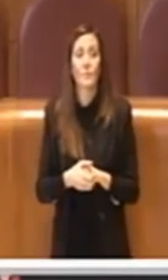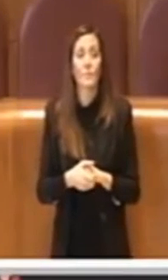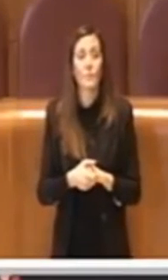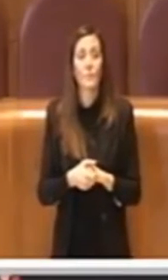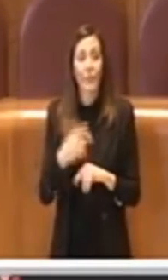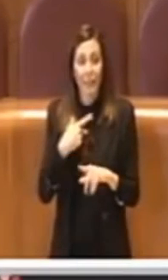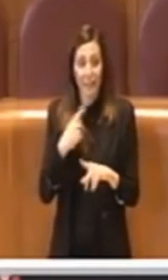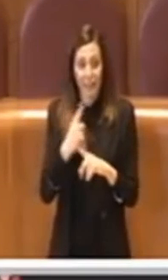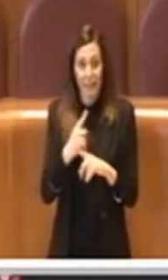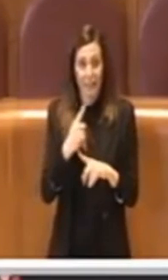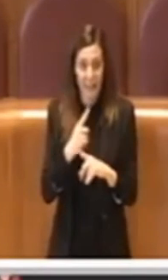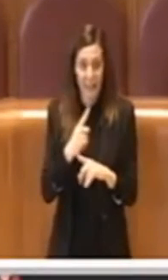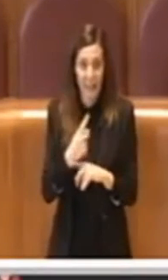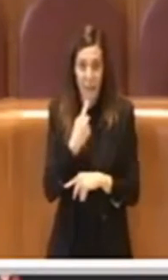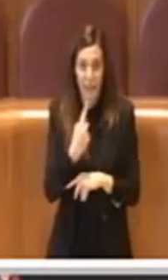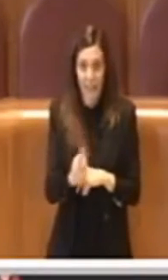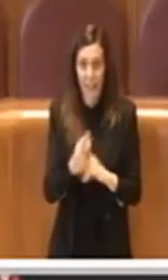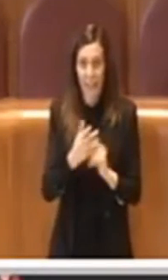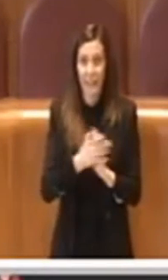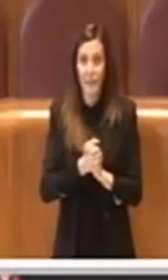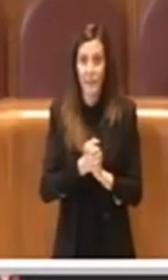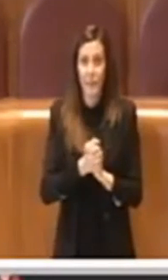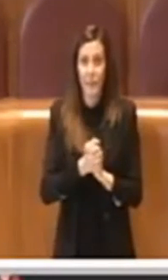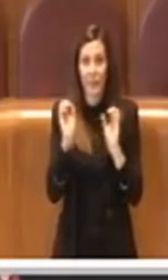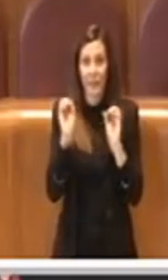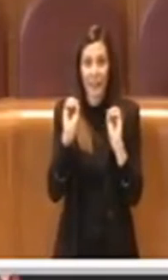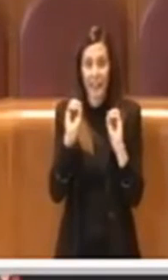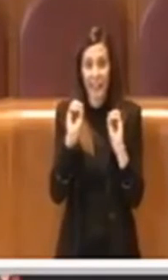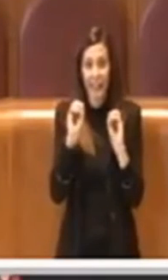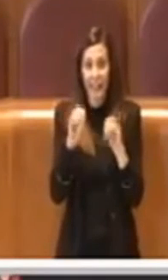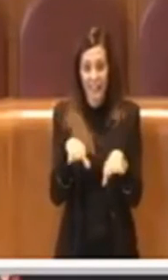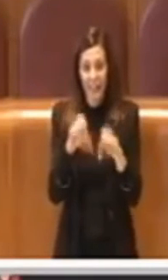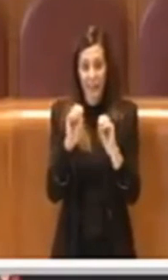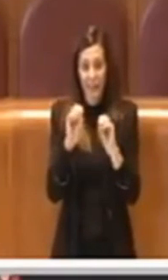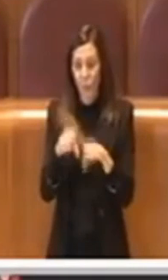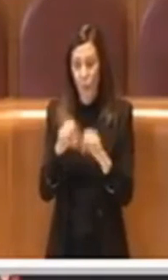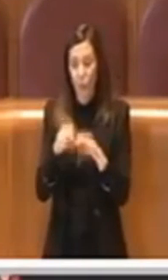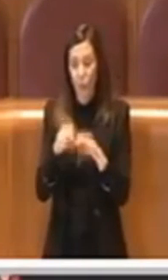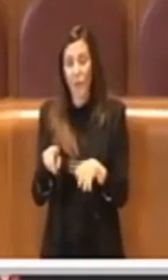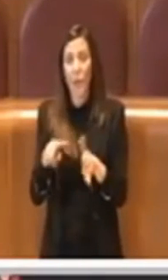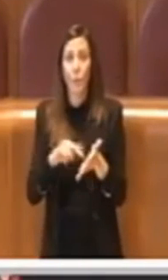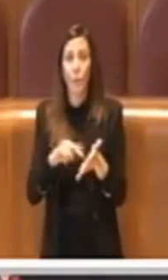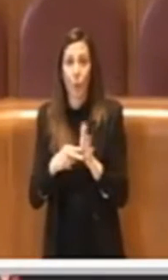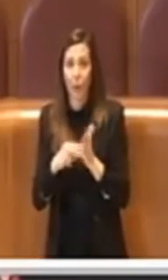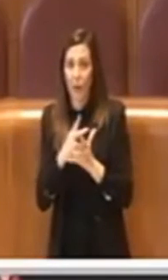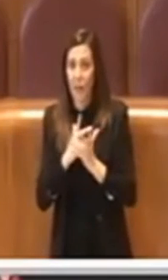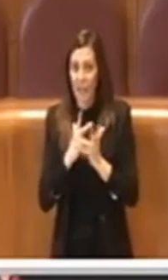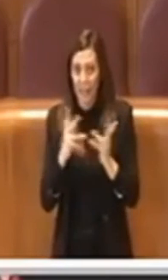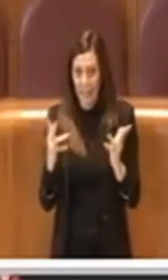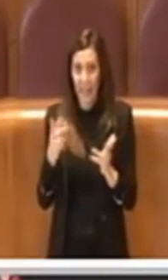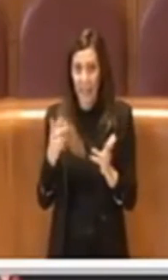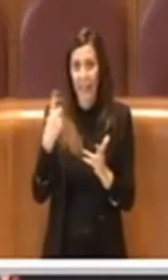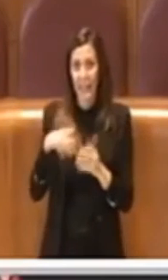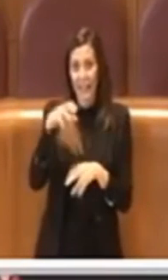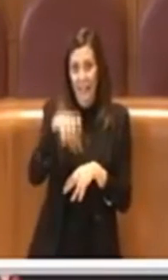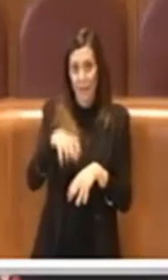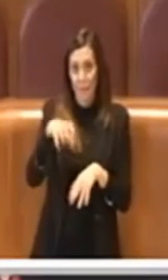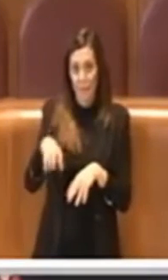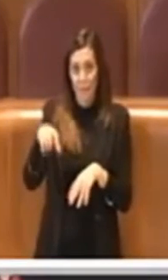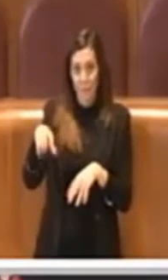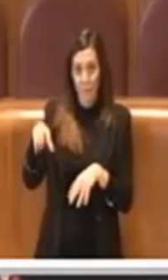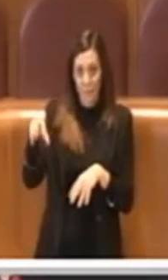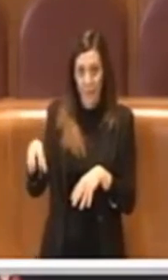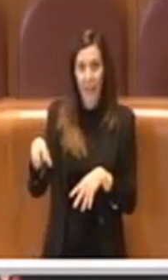Devo dire, dunque sui rifiuti abbiamo avuto questo problema enorme dell'impianto, noi